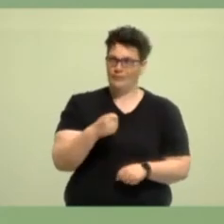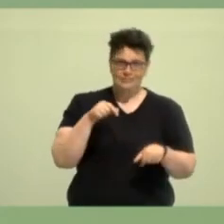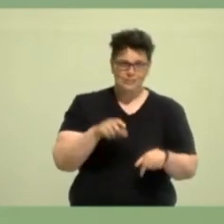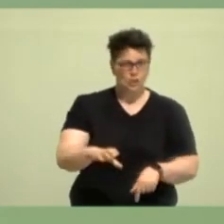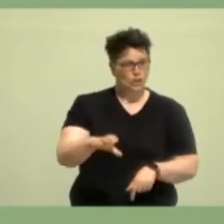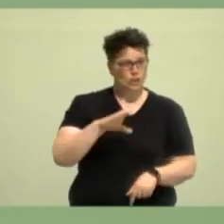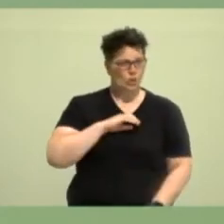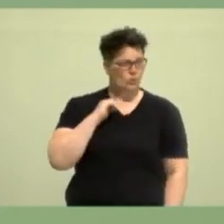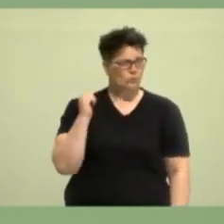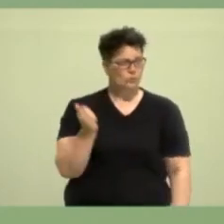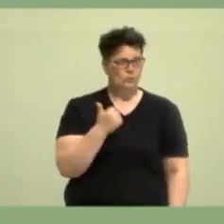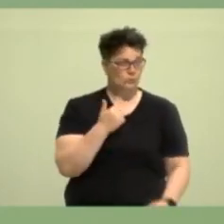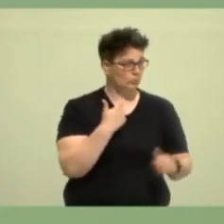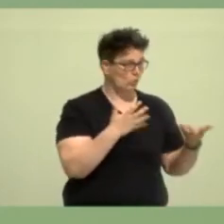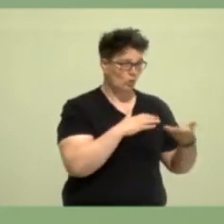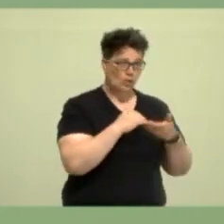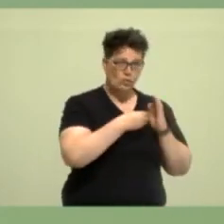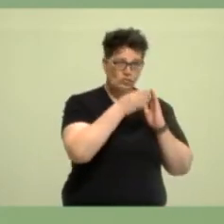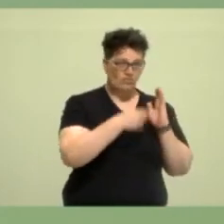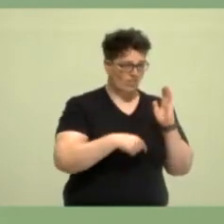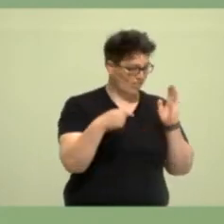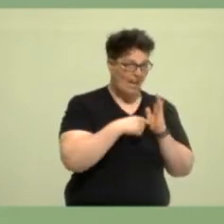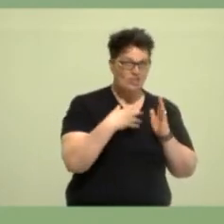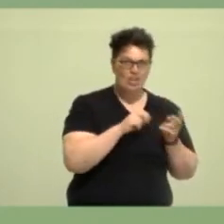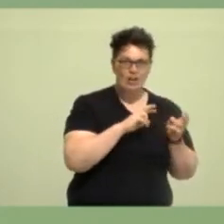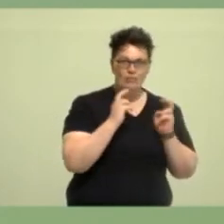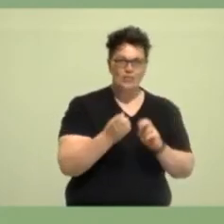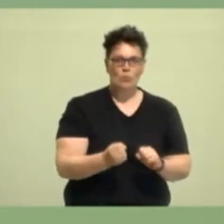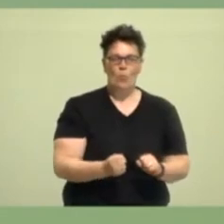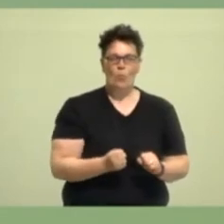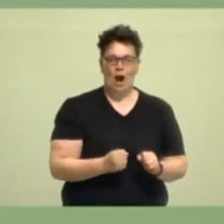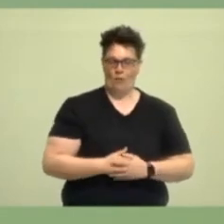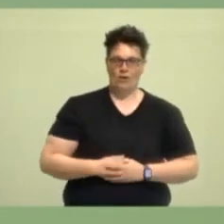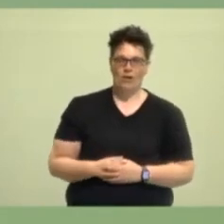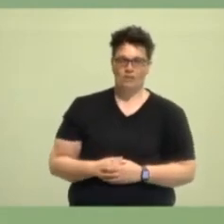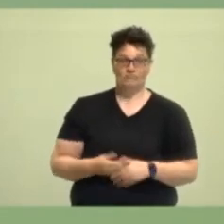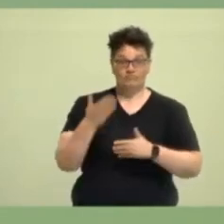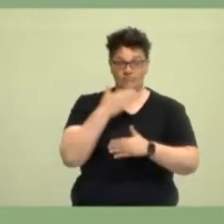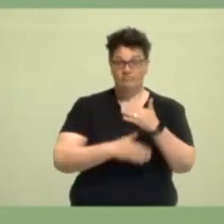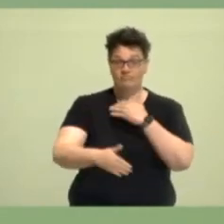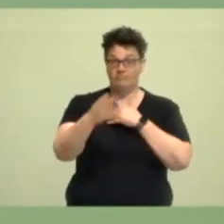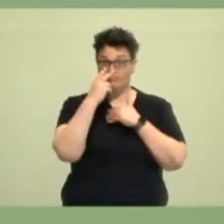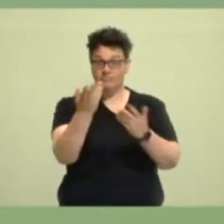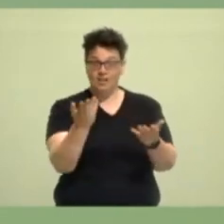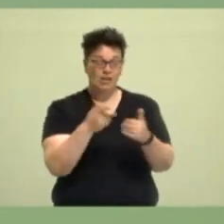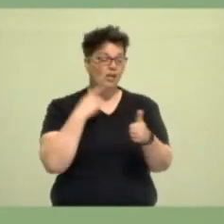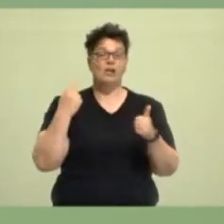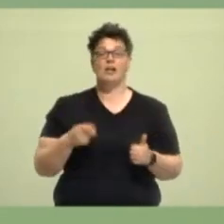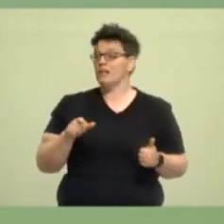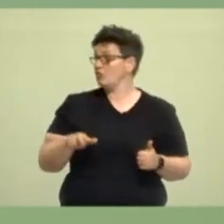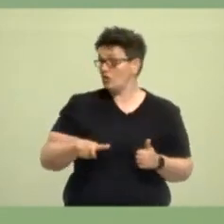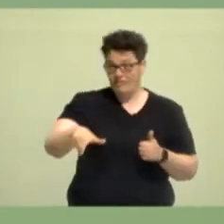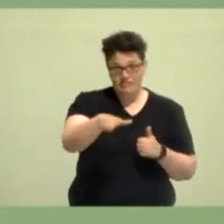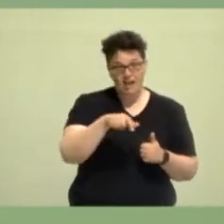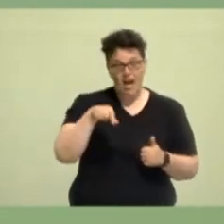ergibt, wenn wir diesen Koalitionsvertrag in die Umsetzung bringen. Was sind unsere Aussichten? NRW soll